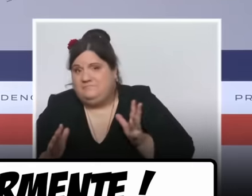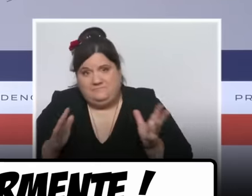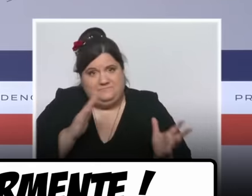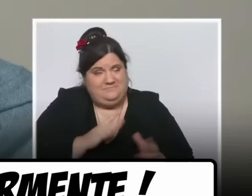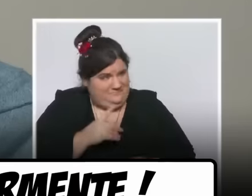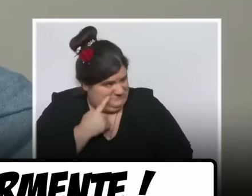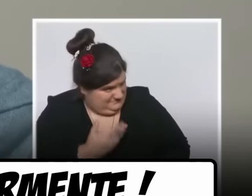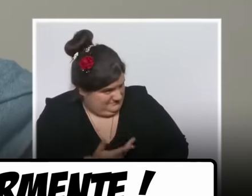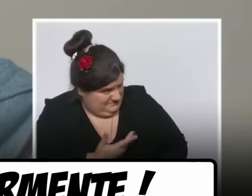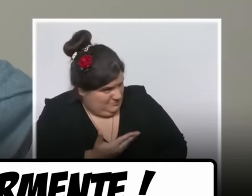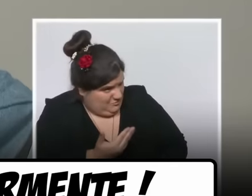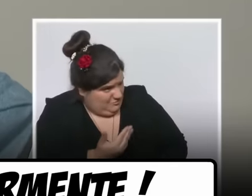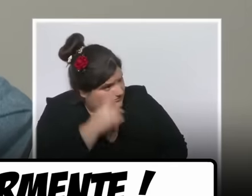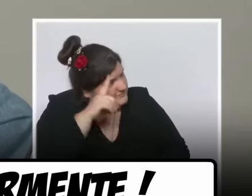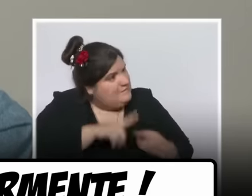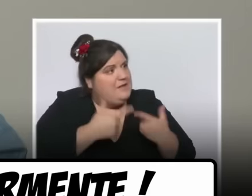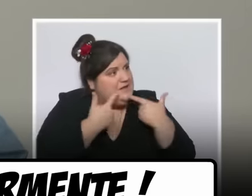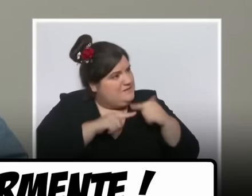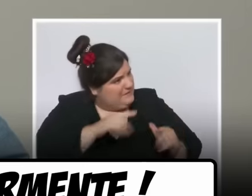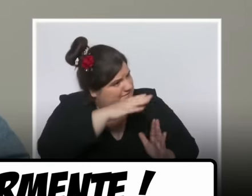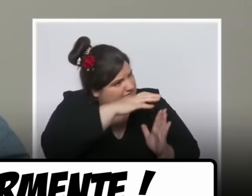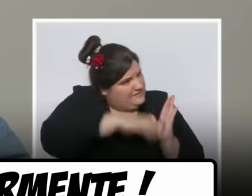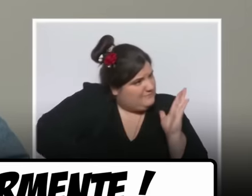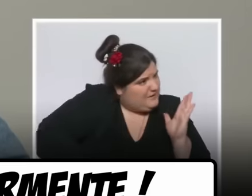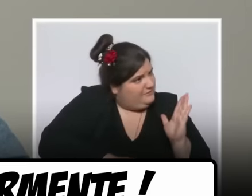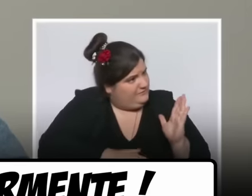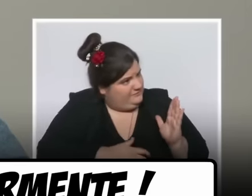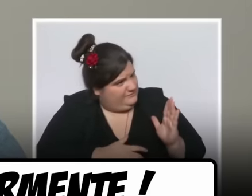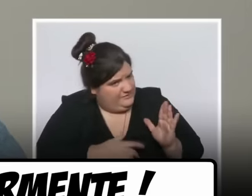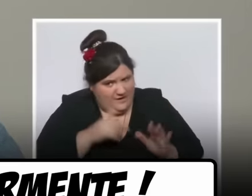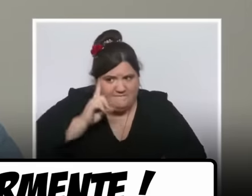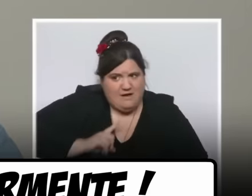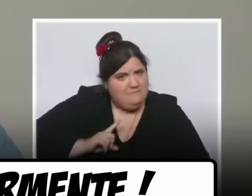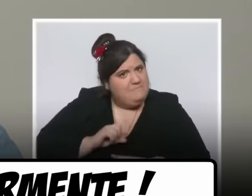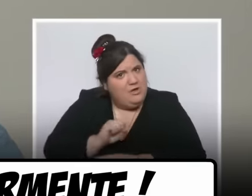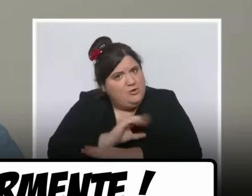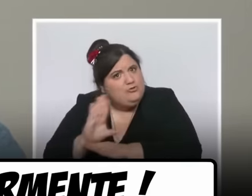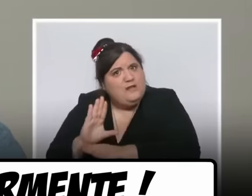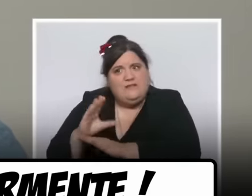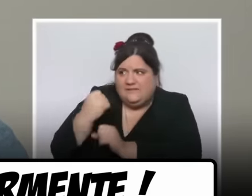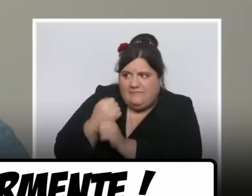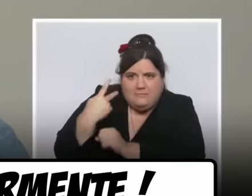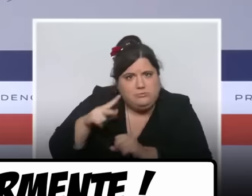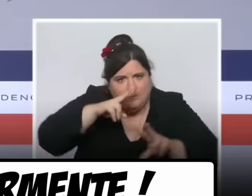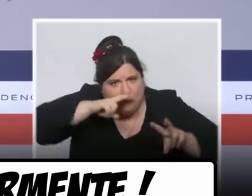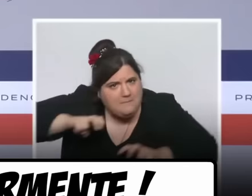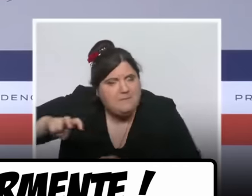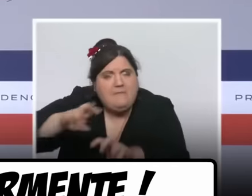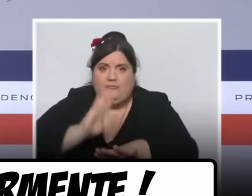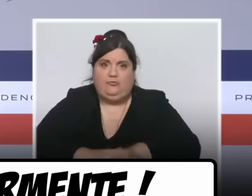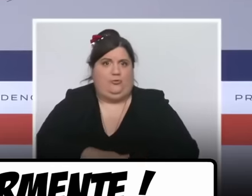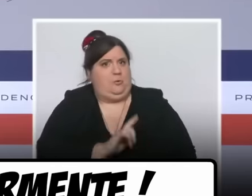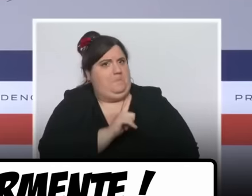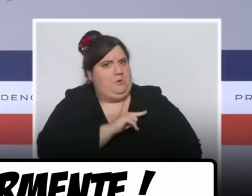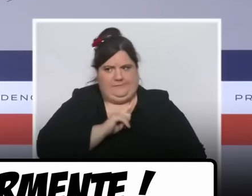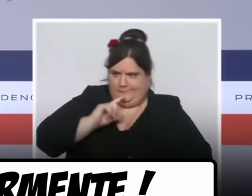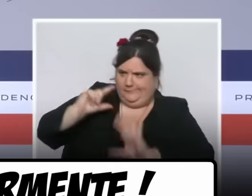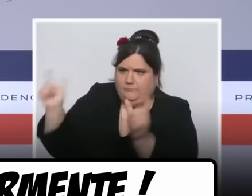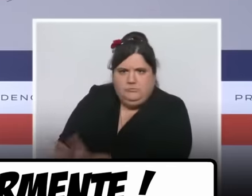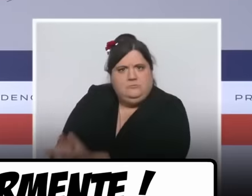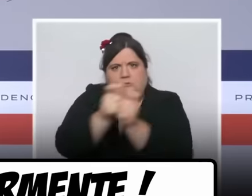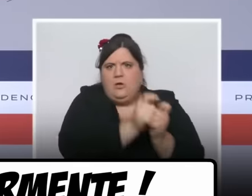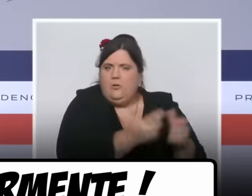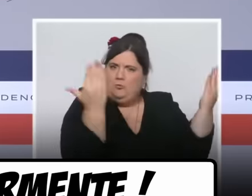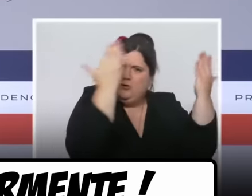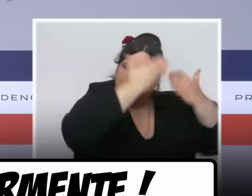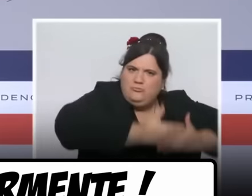compliqué de se positionner sur le fait qu'une journaliste ait passé une nuit en garde à vue pour avoir simplement fait son travail. Parce que vous êtes journaliste et parce que je suis élu de la République, je